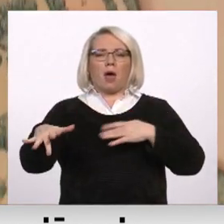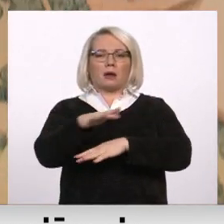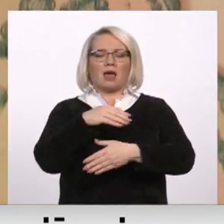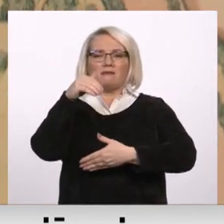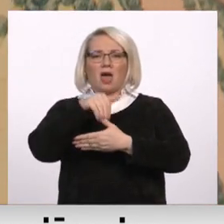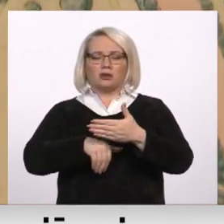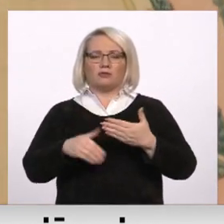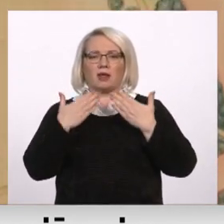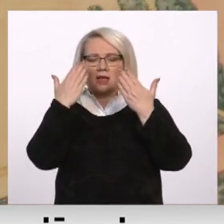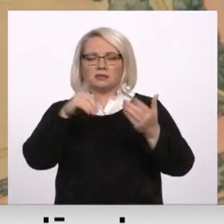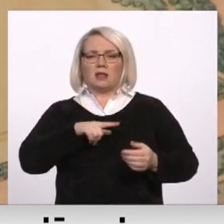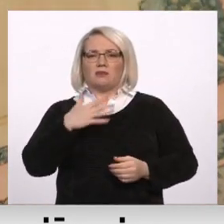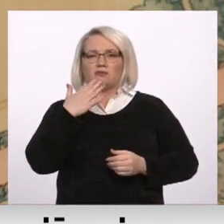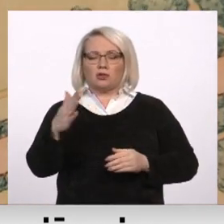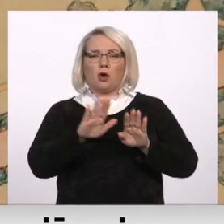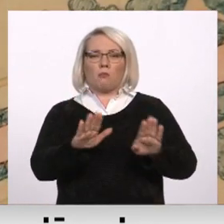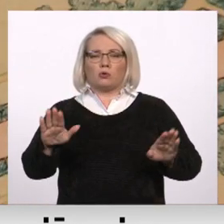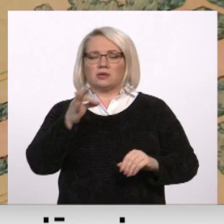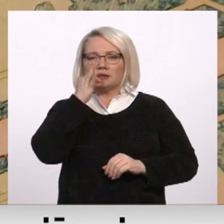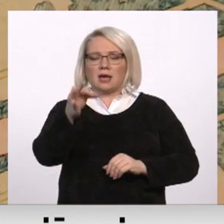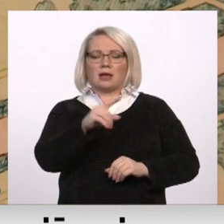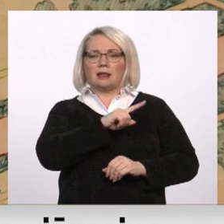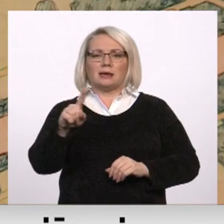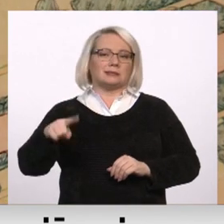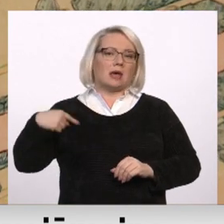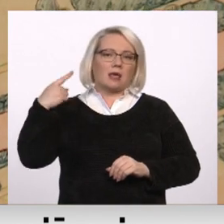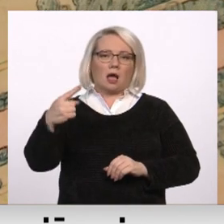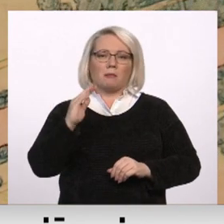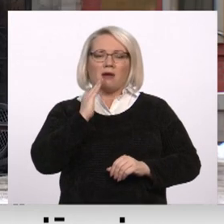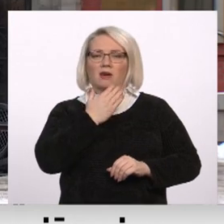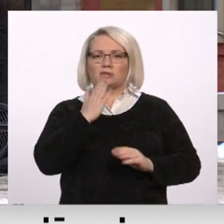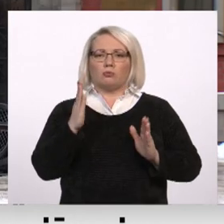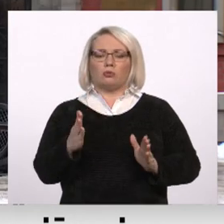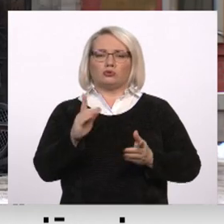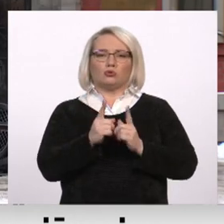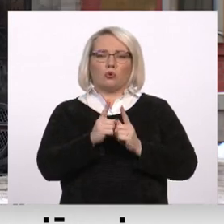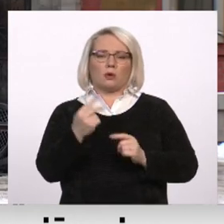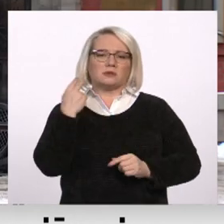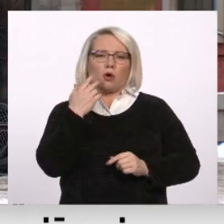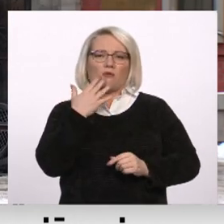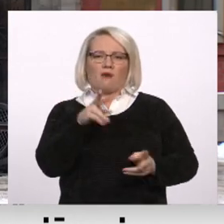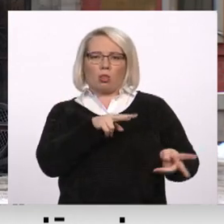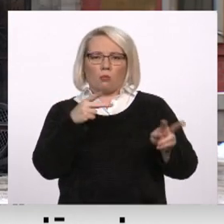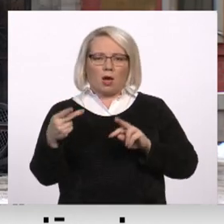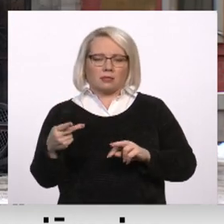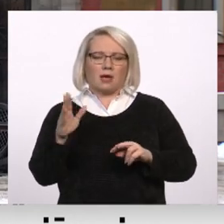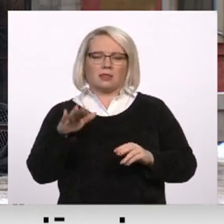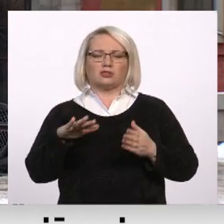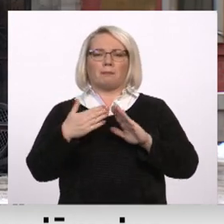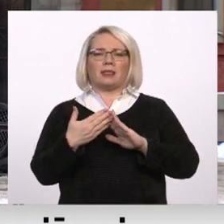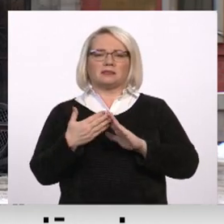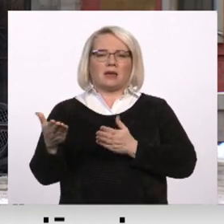Latviešu valodā. Muzejā saka, ka līdz nākamajai vasarai tiks sagatavots tulkojums Angļu valodā pilsētas viesiem. Dāvids Frenifelds, Igor Stāds,